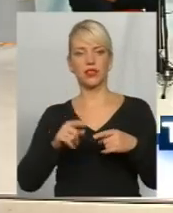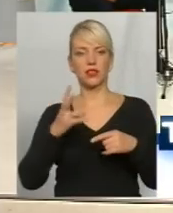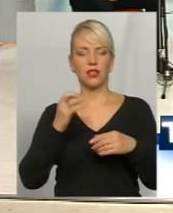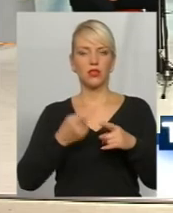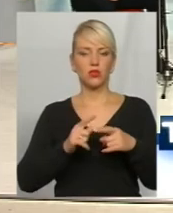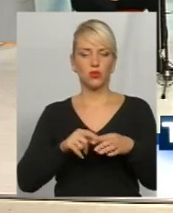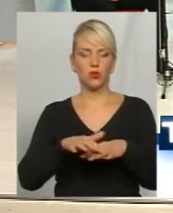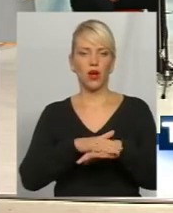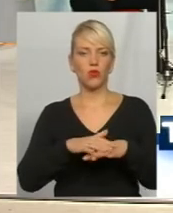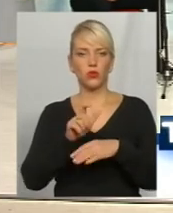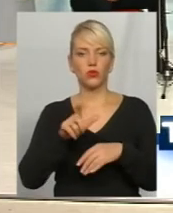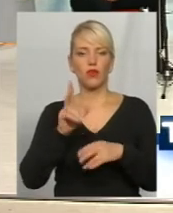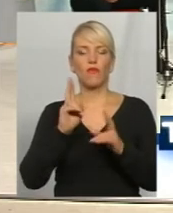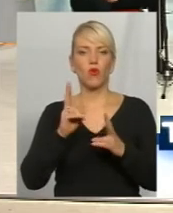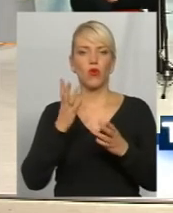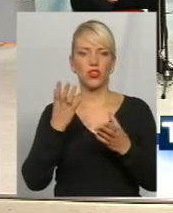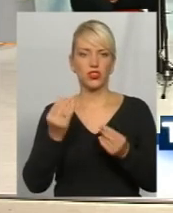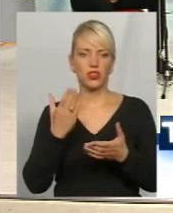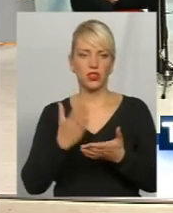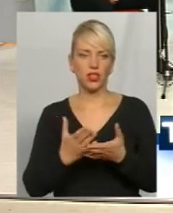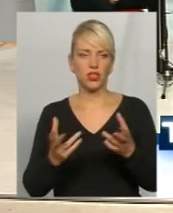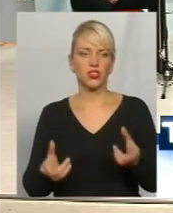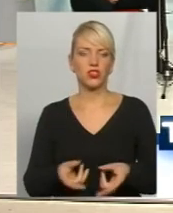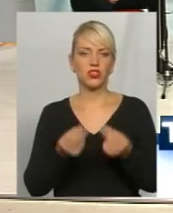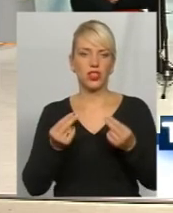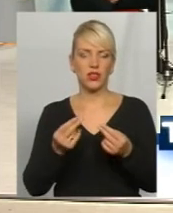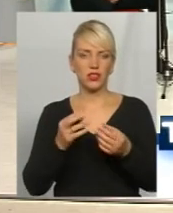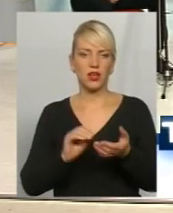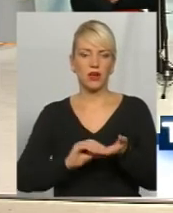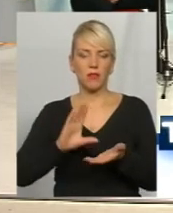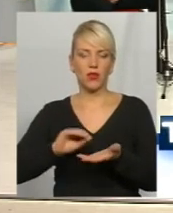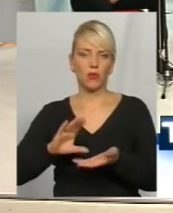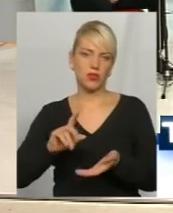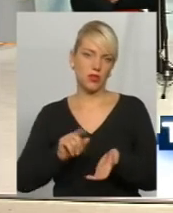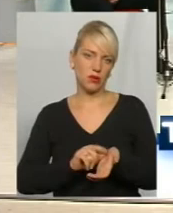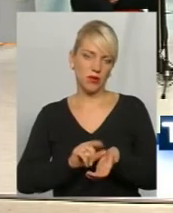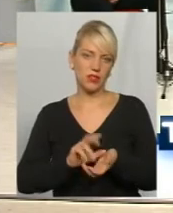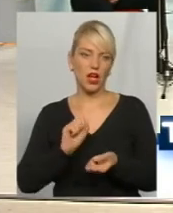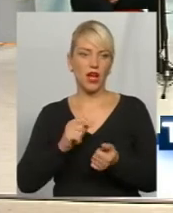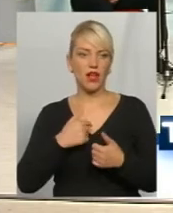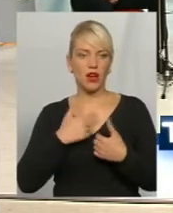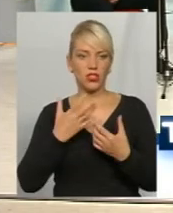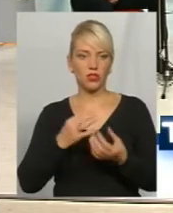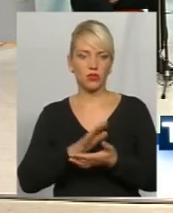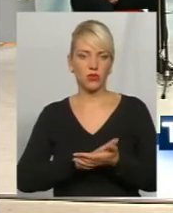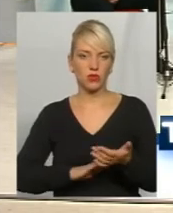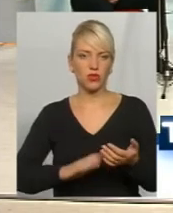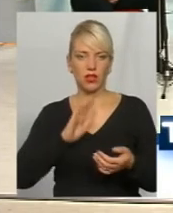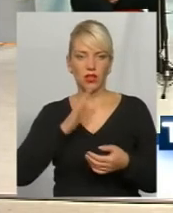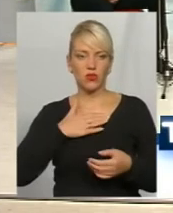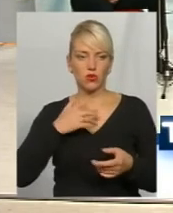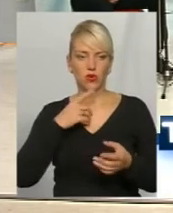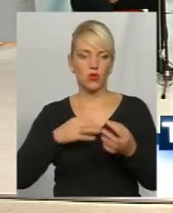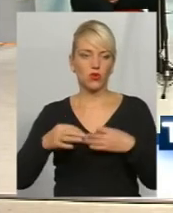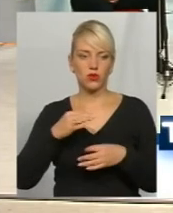аудиторію, яка в кого ще є шанс, так? Піднакопичити пенсію. Ось, а я хочу продовжити нашу розмову і